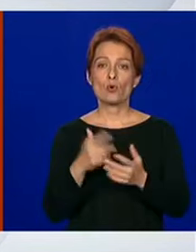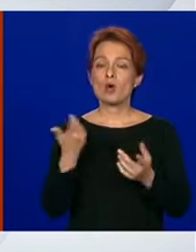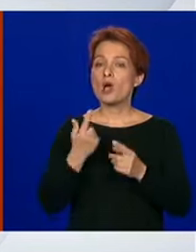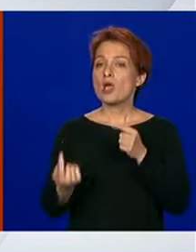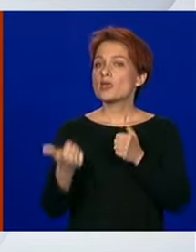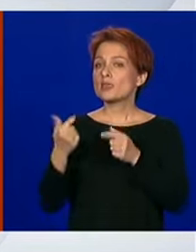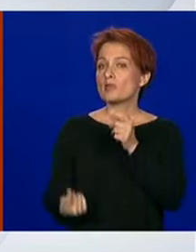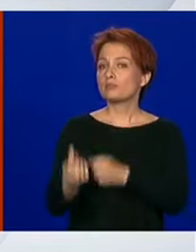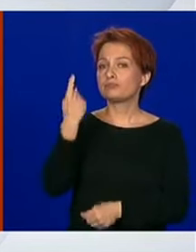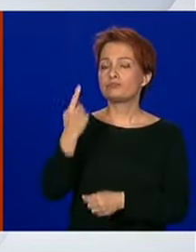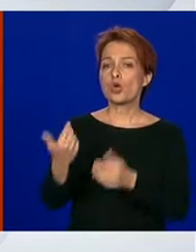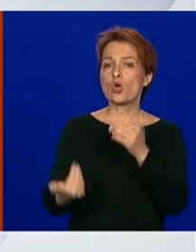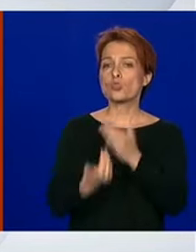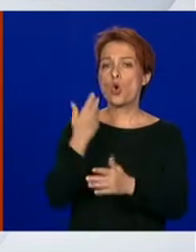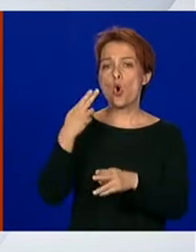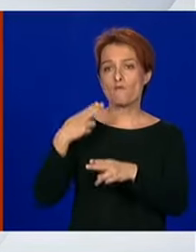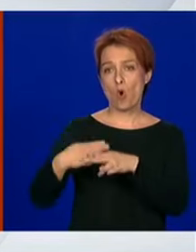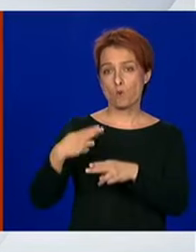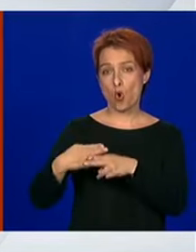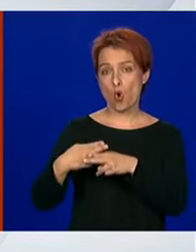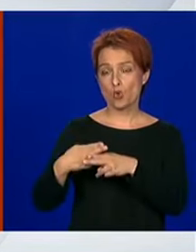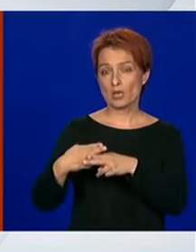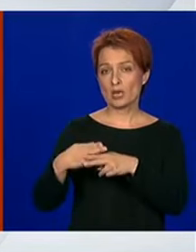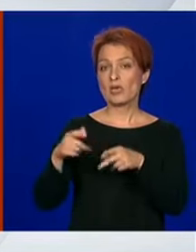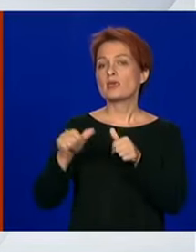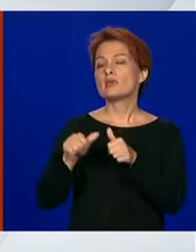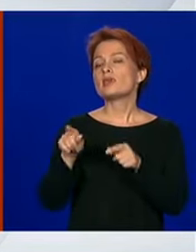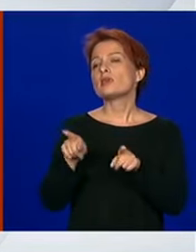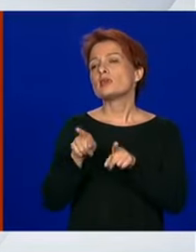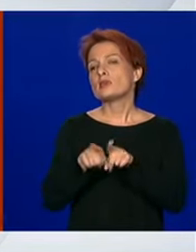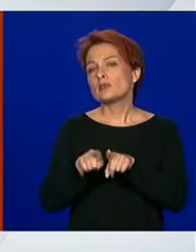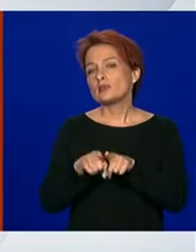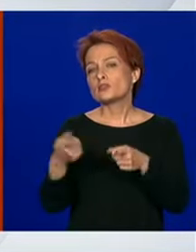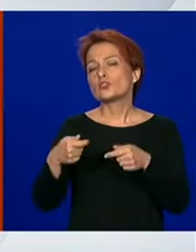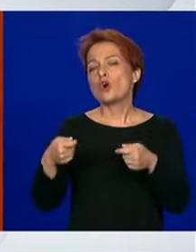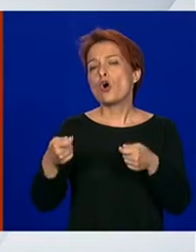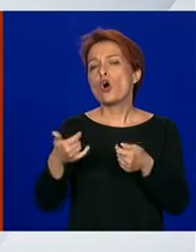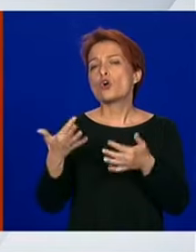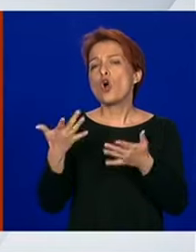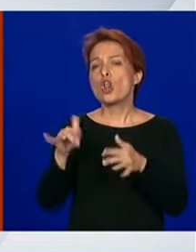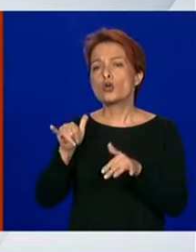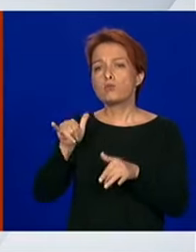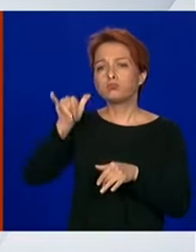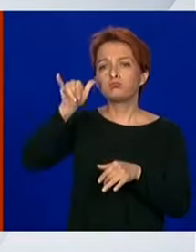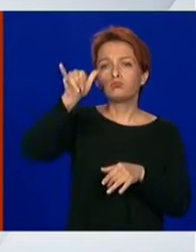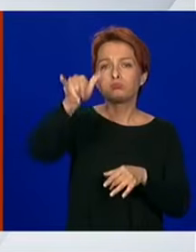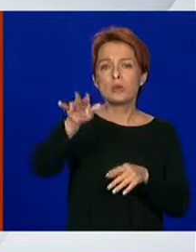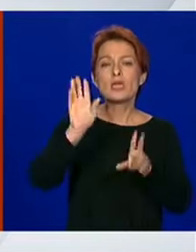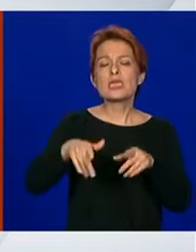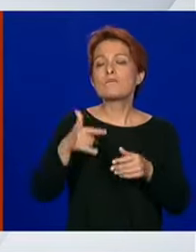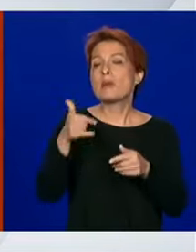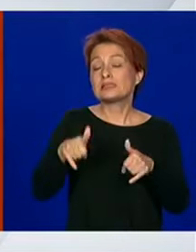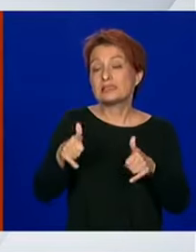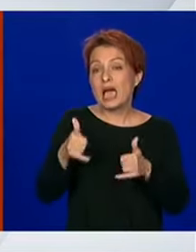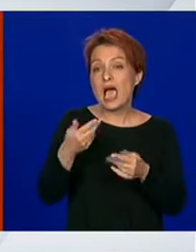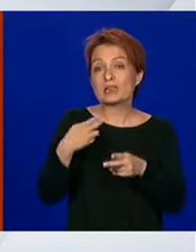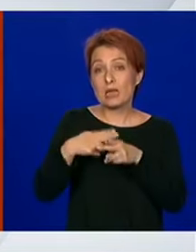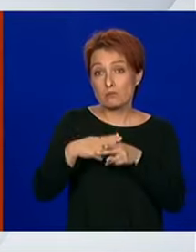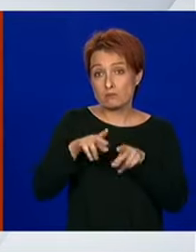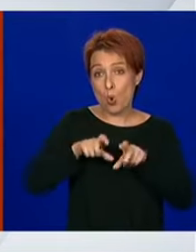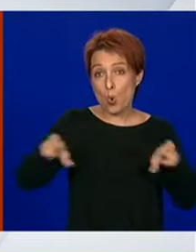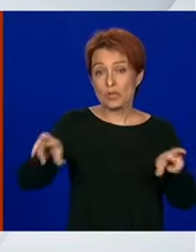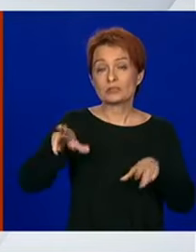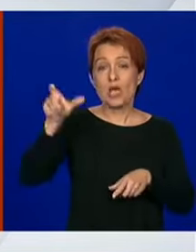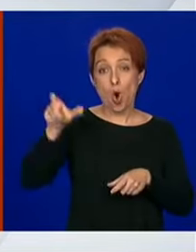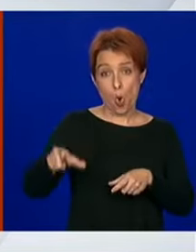ovo oboljelog i što se tiče tog zrakoplova, odnosno leta, koliko je trenutno zaraženih osoba i jesu li oni svi,